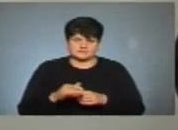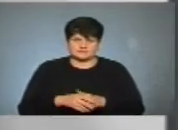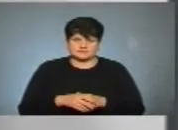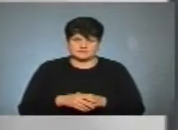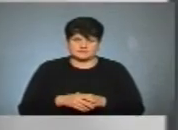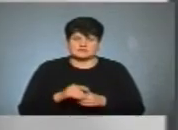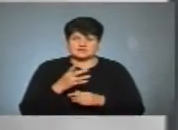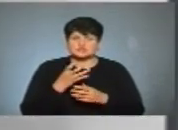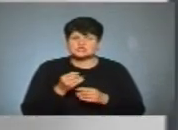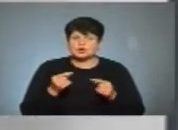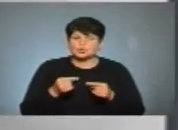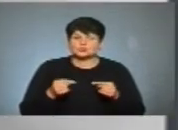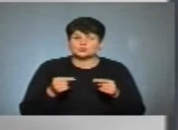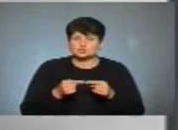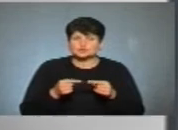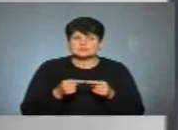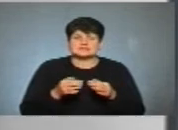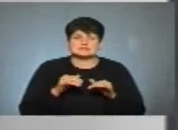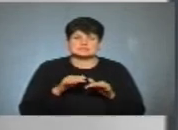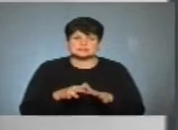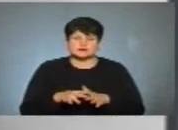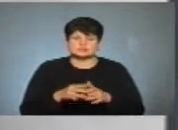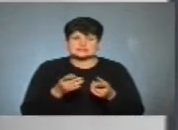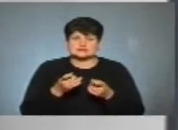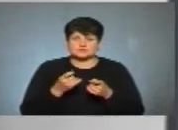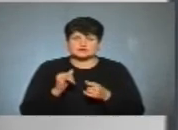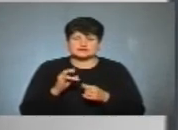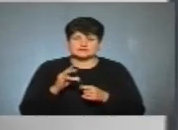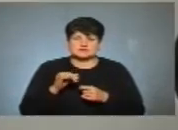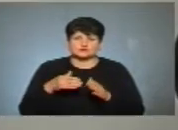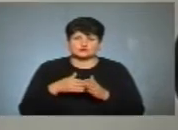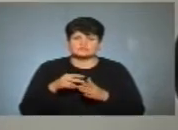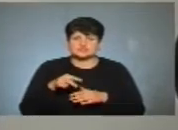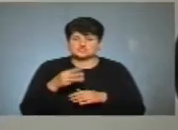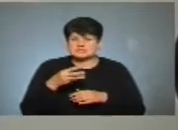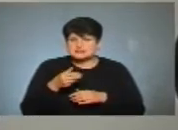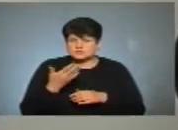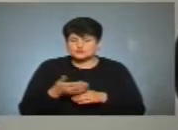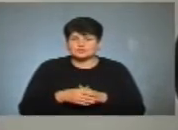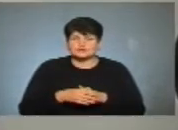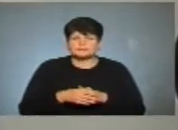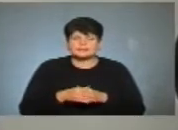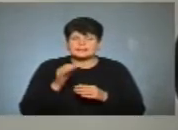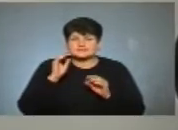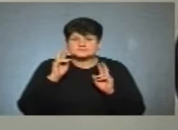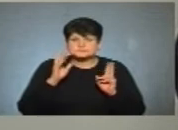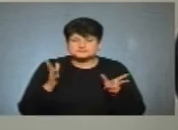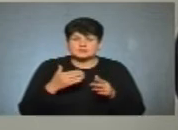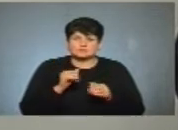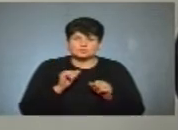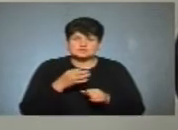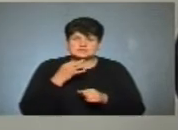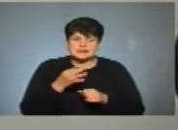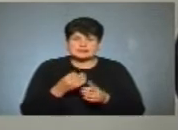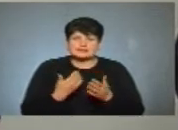Він ще уточнював і конкретні заходи щодо залучення інвестицій до 2030 року. Теж, скажімо так, некомпетентно, але можу сказати, на